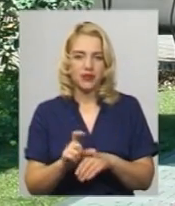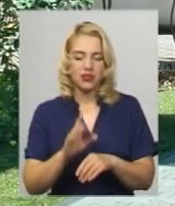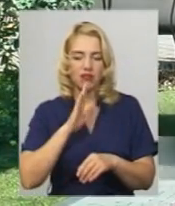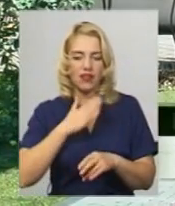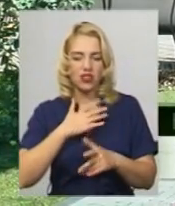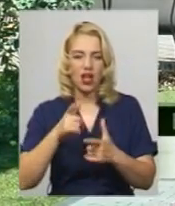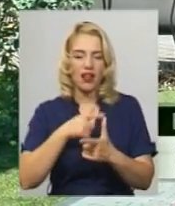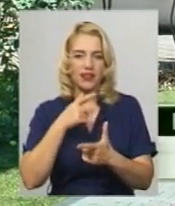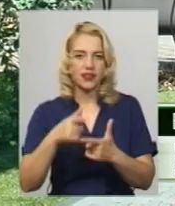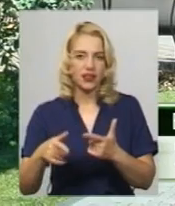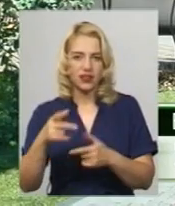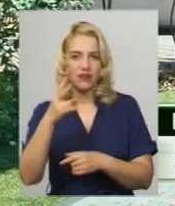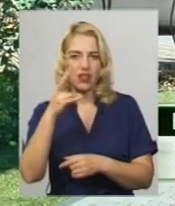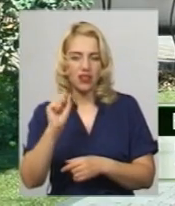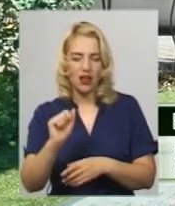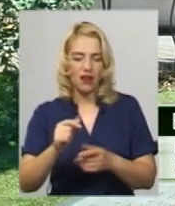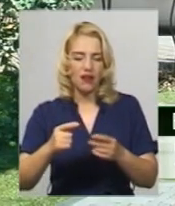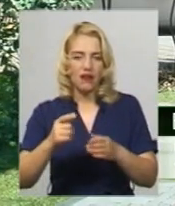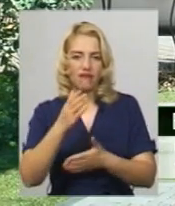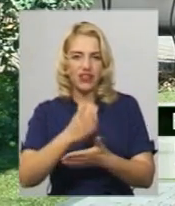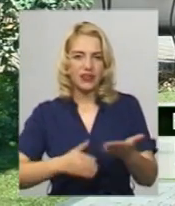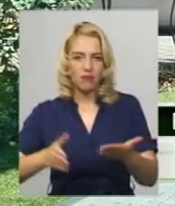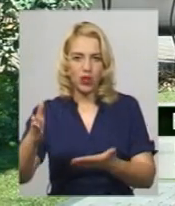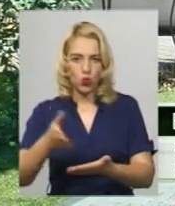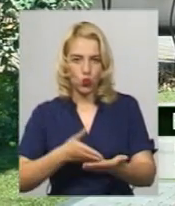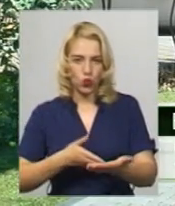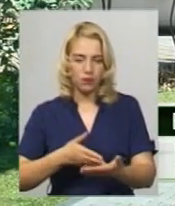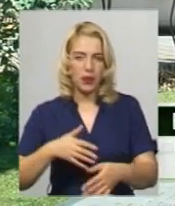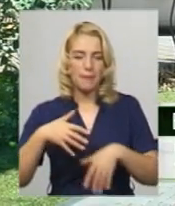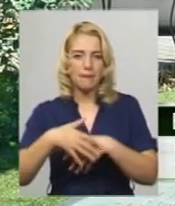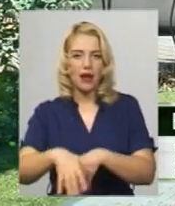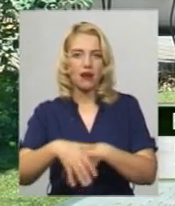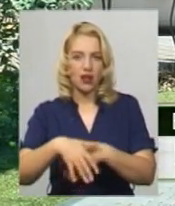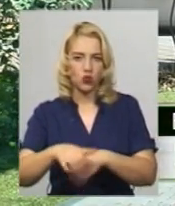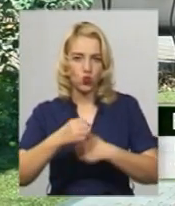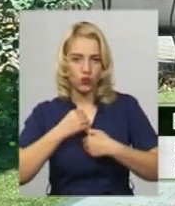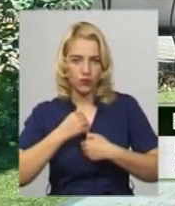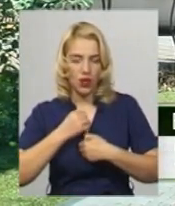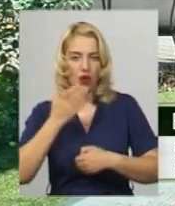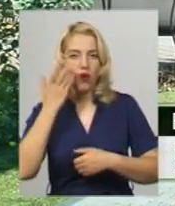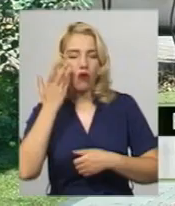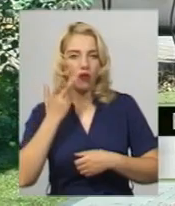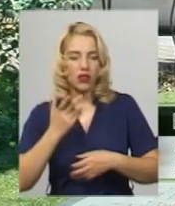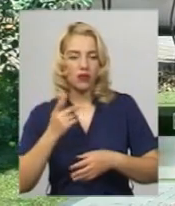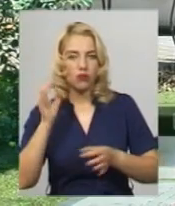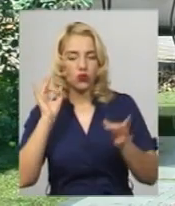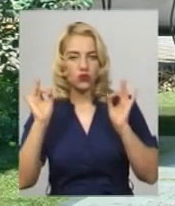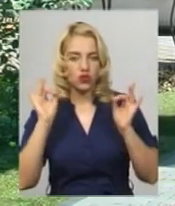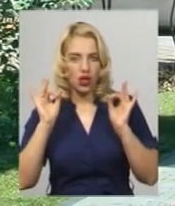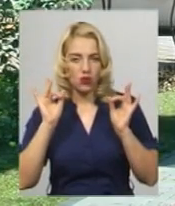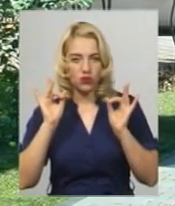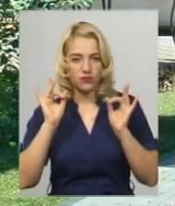альтернатива на відміну параду, коли прозвучало